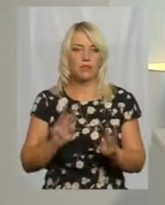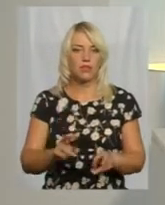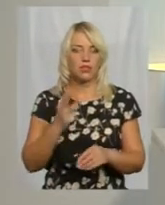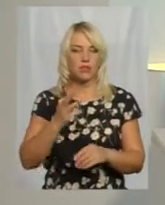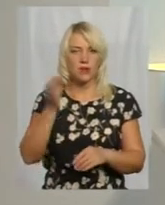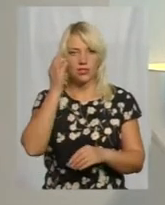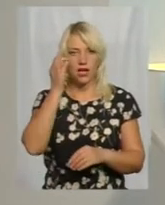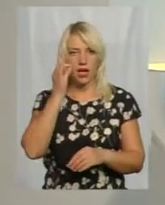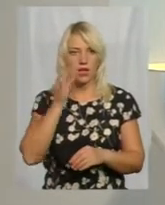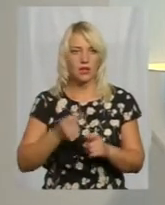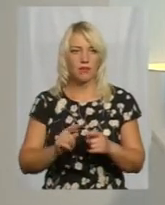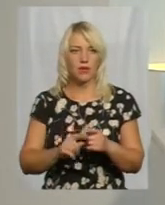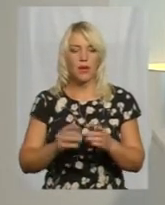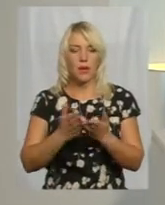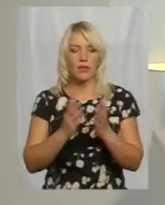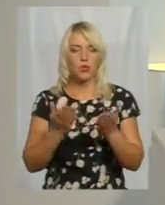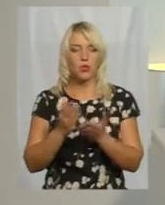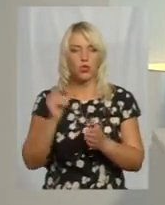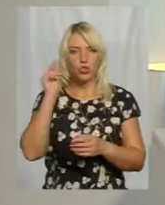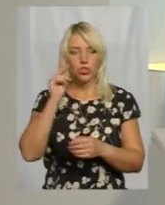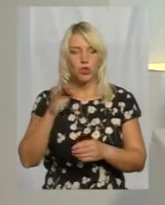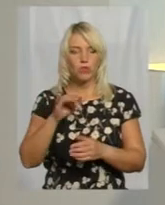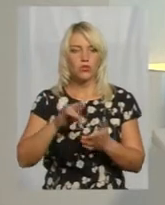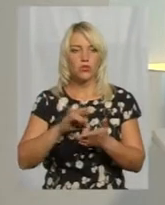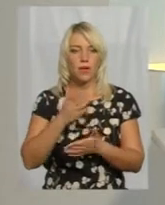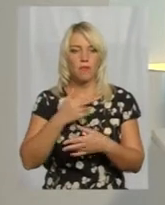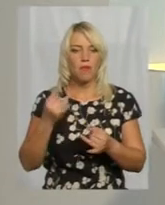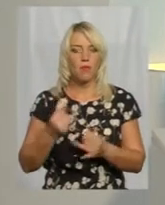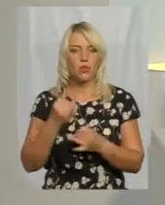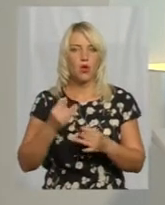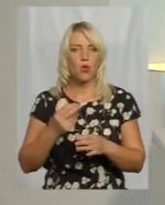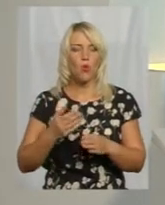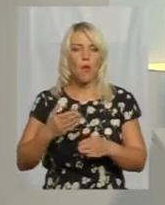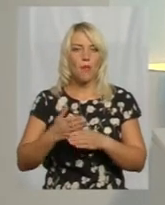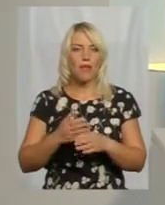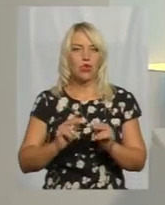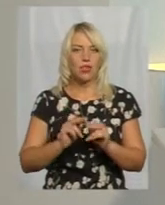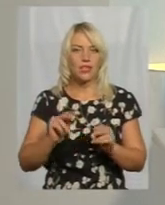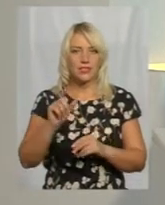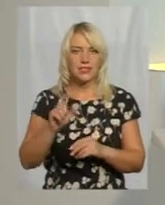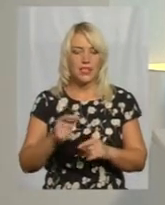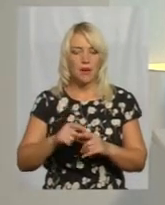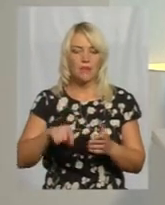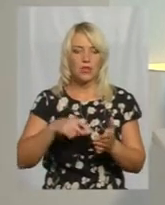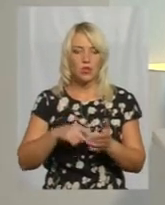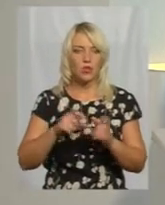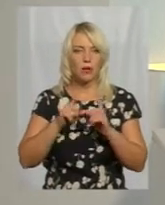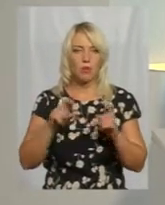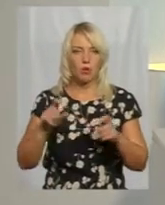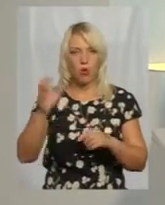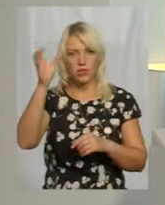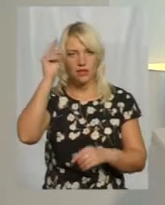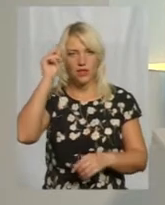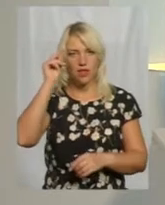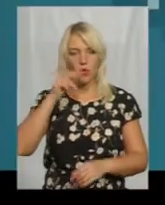згаданими лінійками підручників у школах обласного центру? Ми поцікавилися у методиста міського департаменту освіти і науки Наталії Петрук.